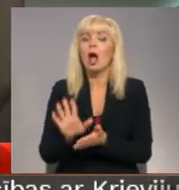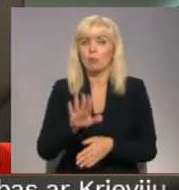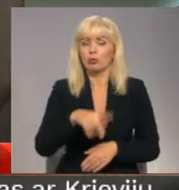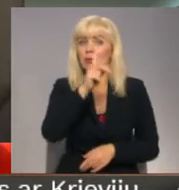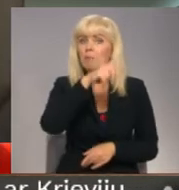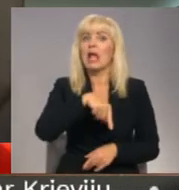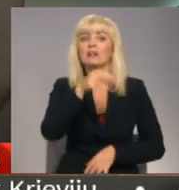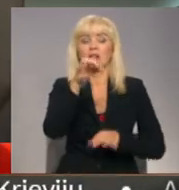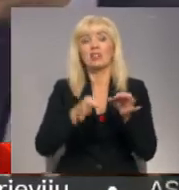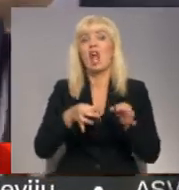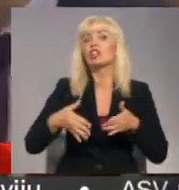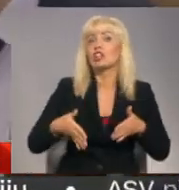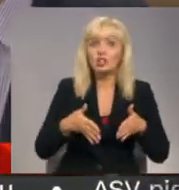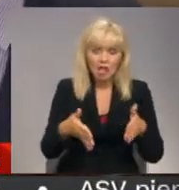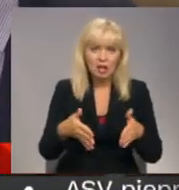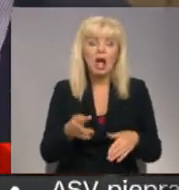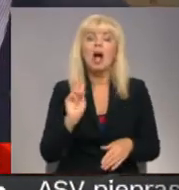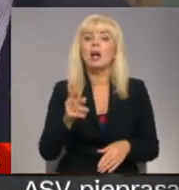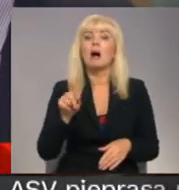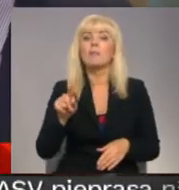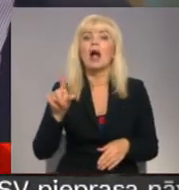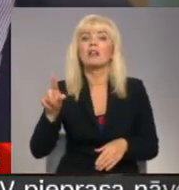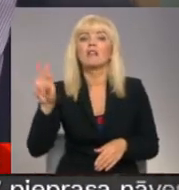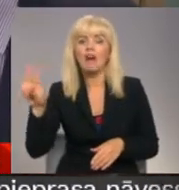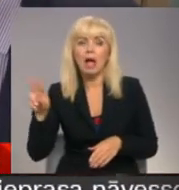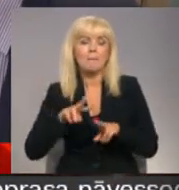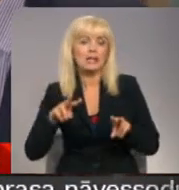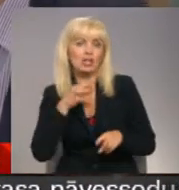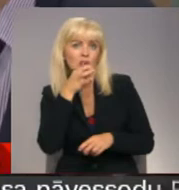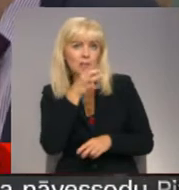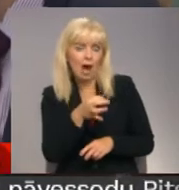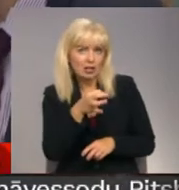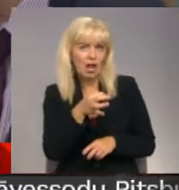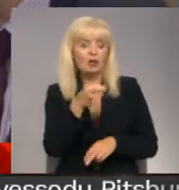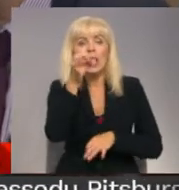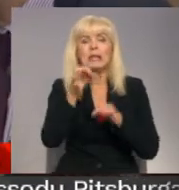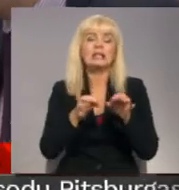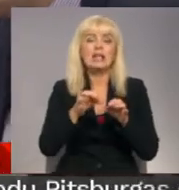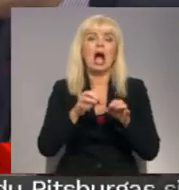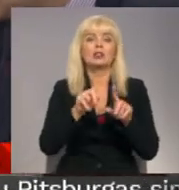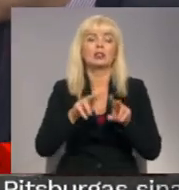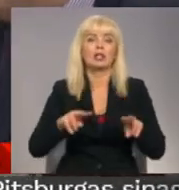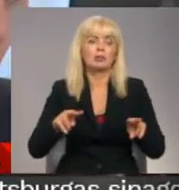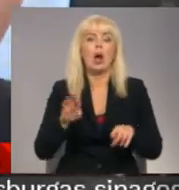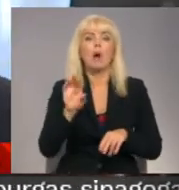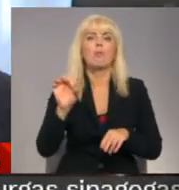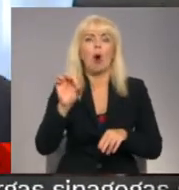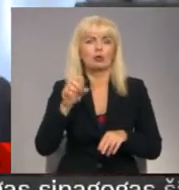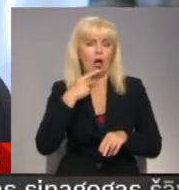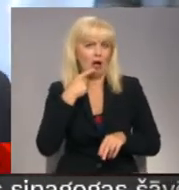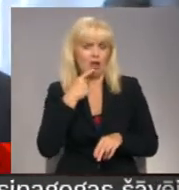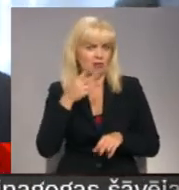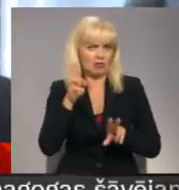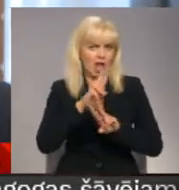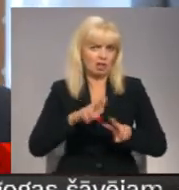piedzītas tiesas ceļā. KPVLV ministru paustējs izsauca tieslietu ministra Jāņa Bordāna sašatumu, sakot, ka jautājums ir